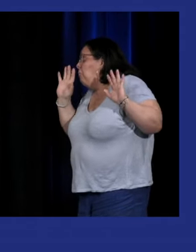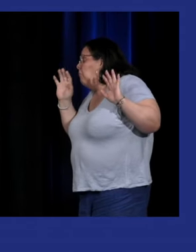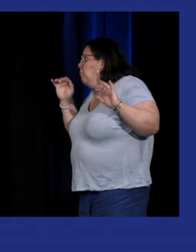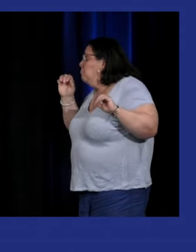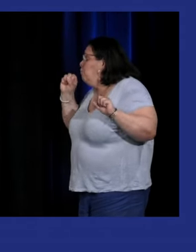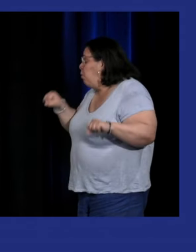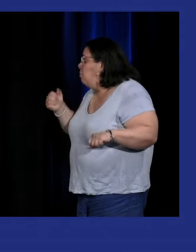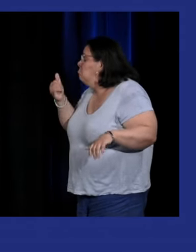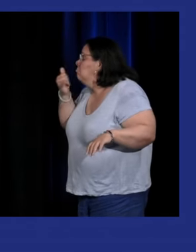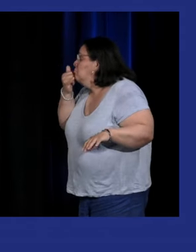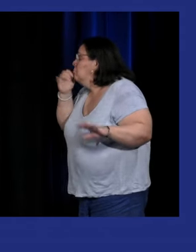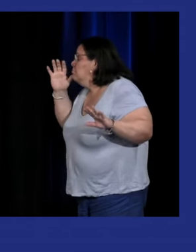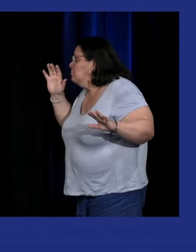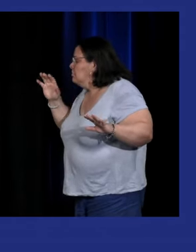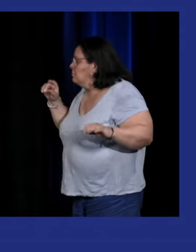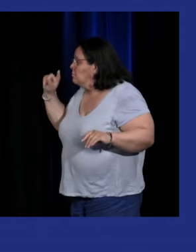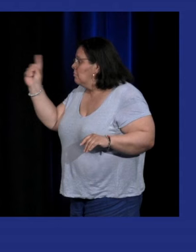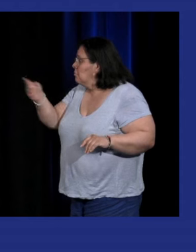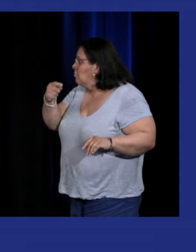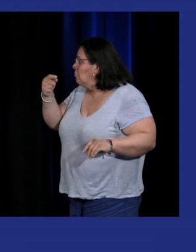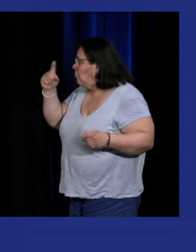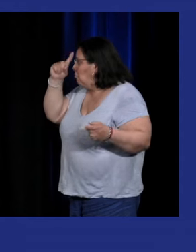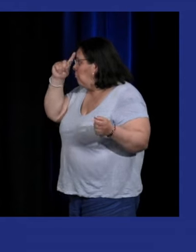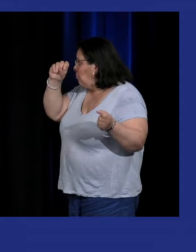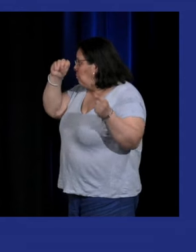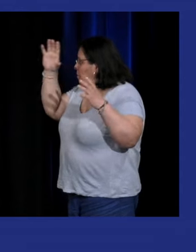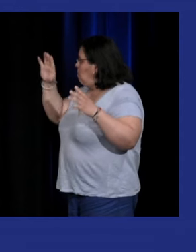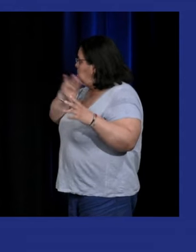alors je sais pas trop peut-être que je peux me tromper